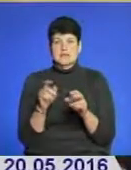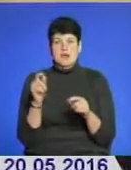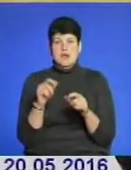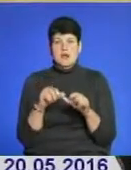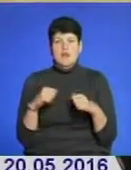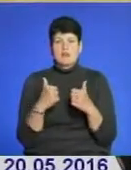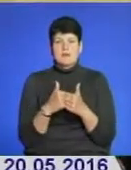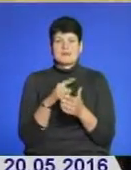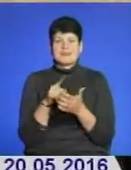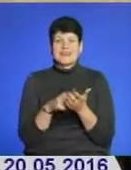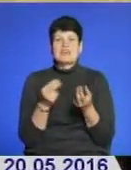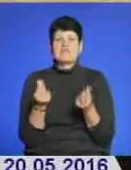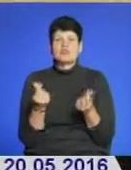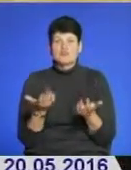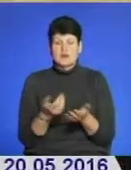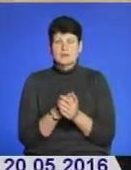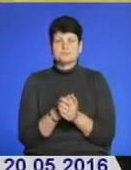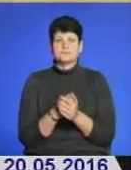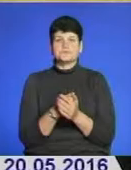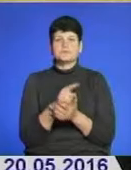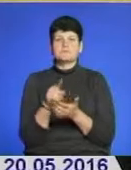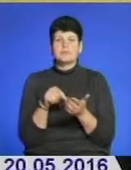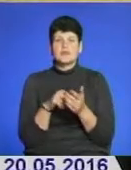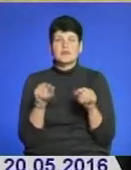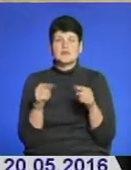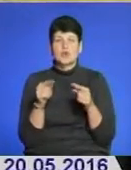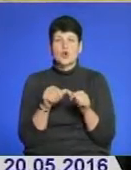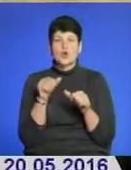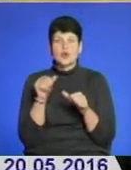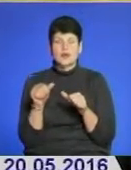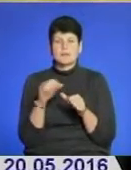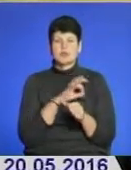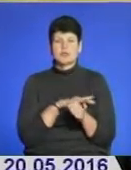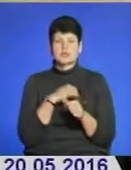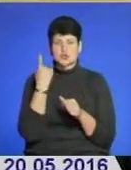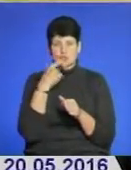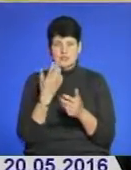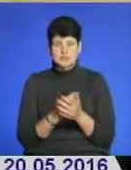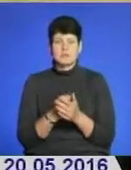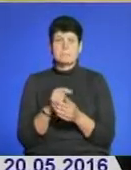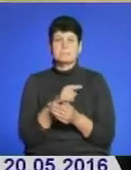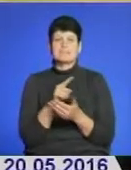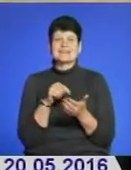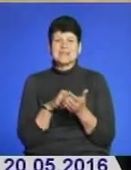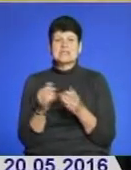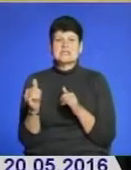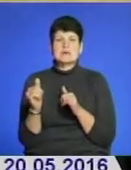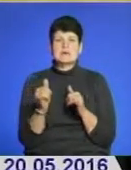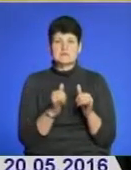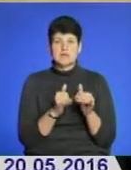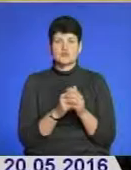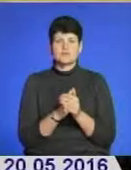Питання фінансування, питання створення окремих юридичних осіб, питання забезпечення